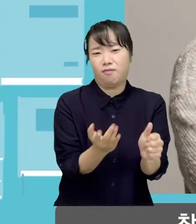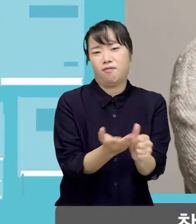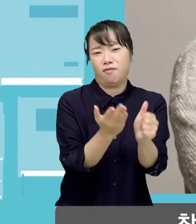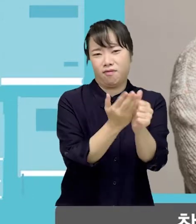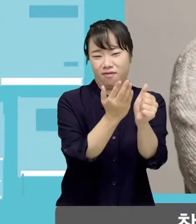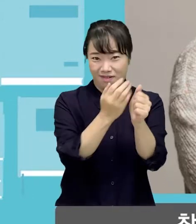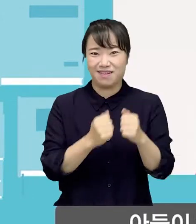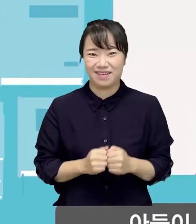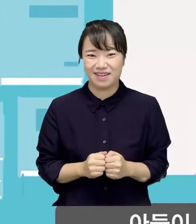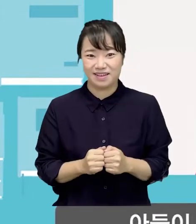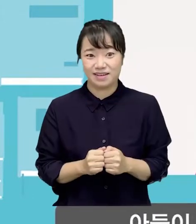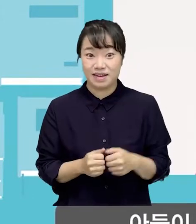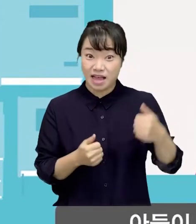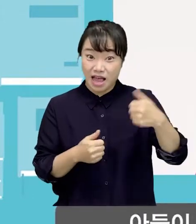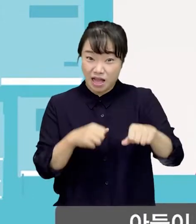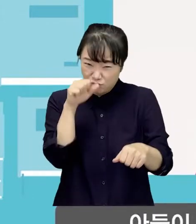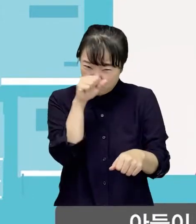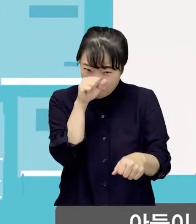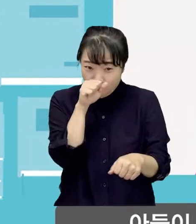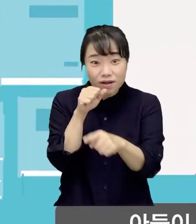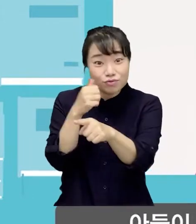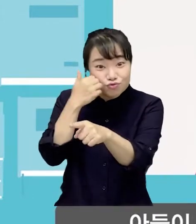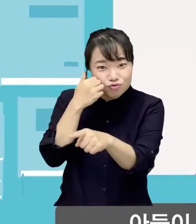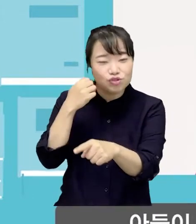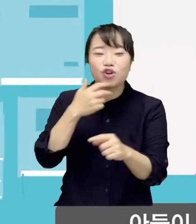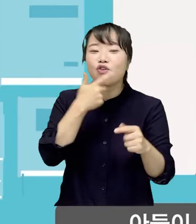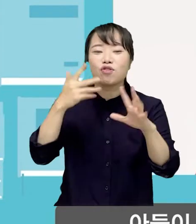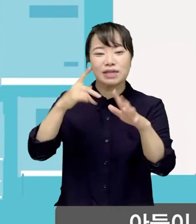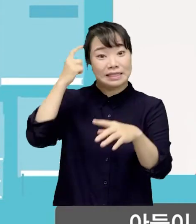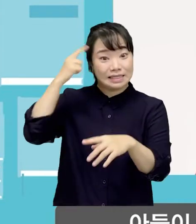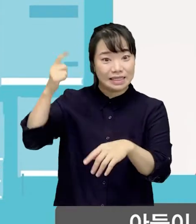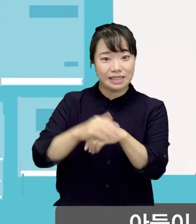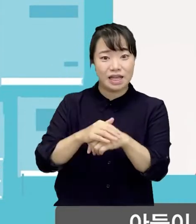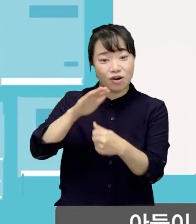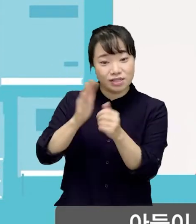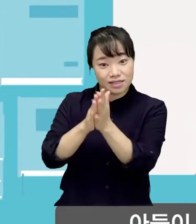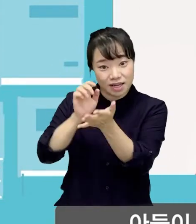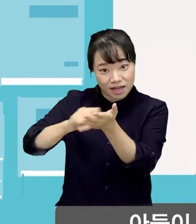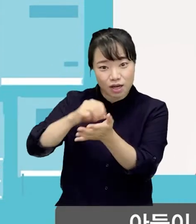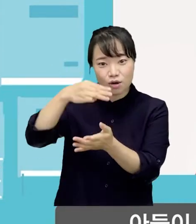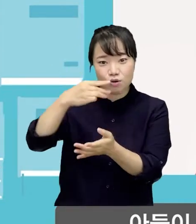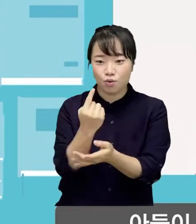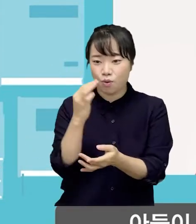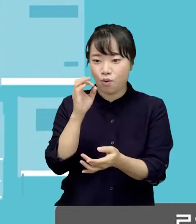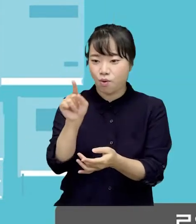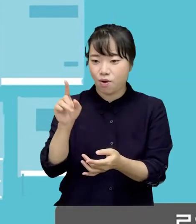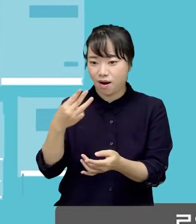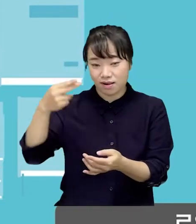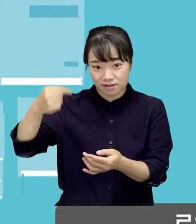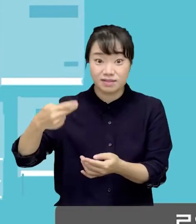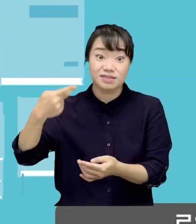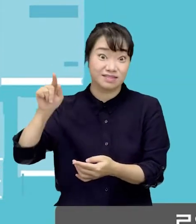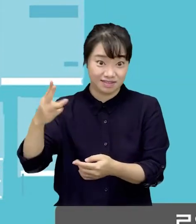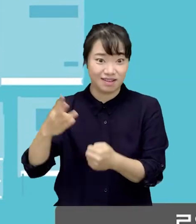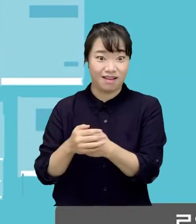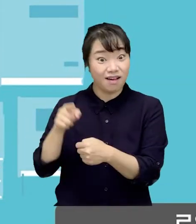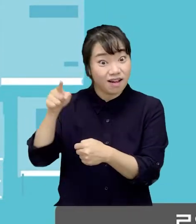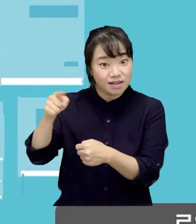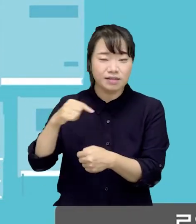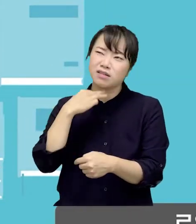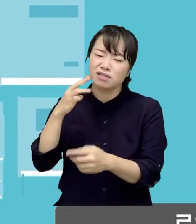기르는 것이다. 아들이 좋아하는 영국의 천재 어린이책 작가 로얼드 달 로얼드 달은